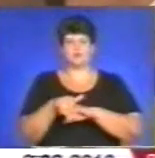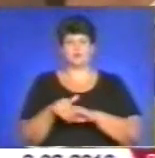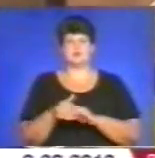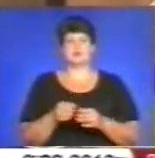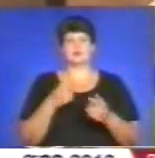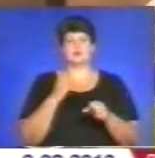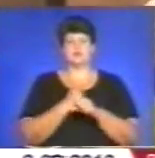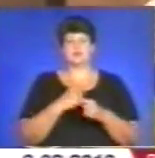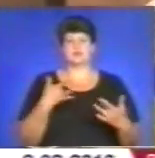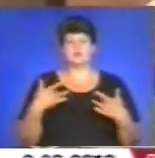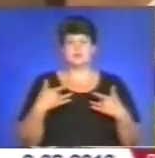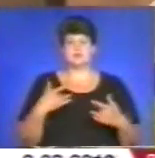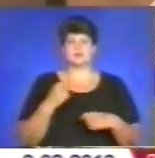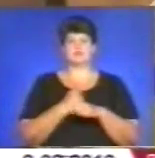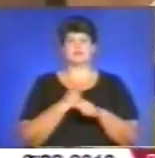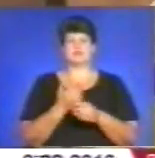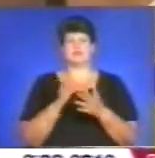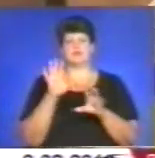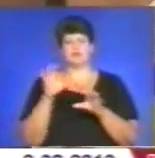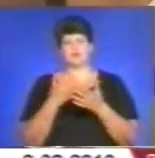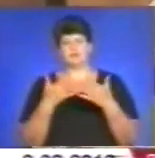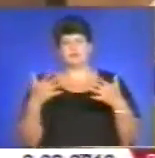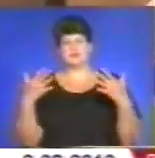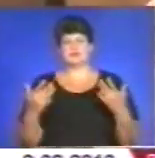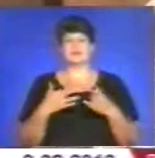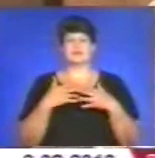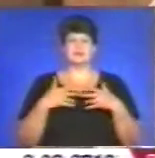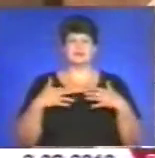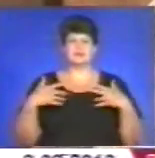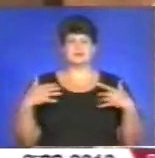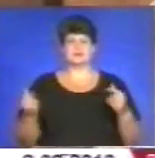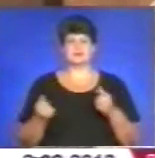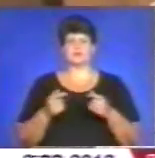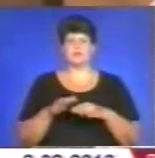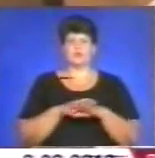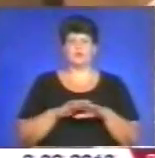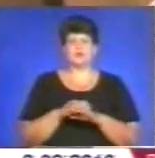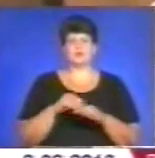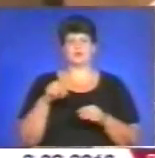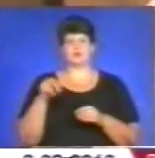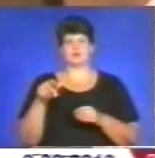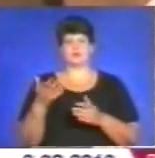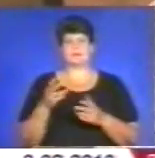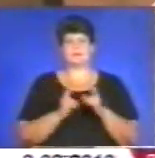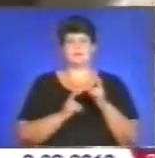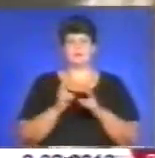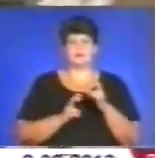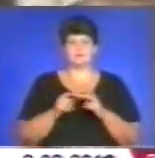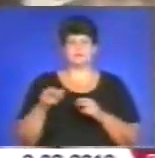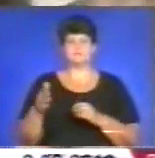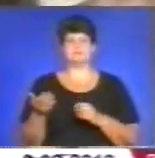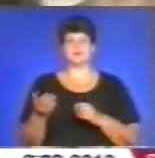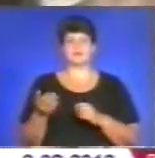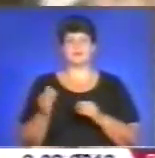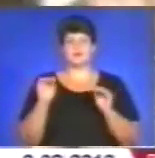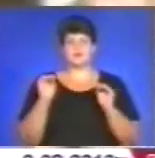концерти, робили фотовиставки. Різними-різними методами і по ринку ходили, і по підприємцях. Наймолодша